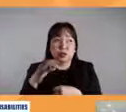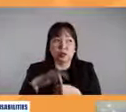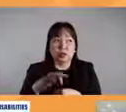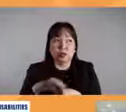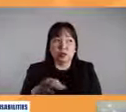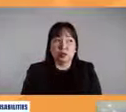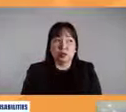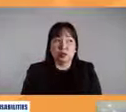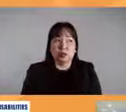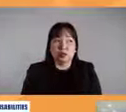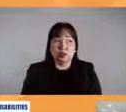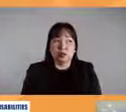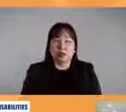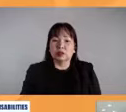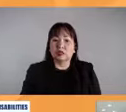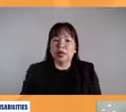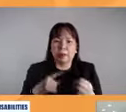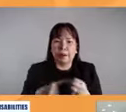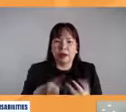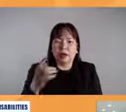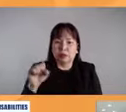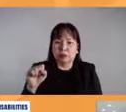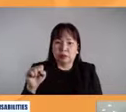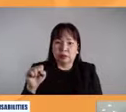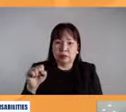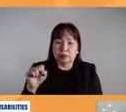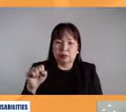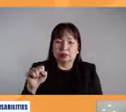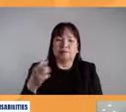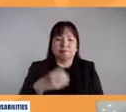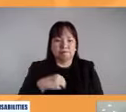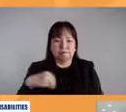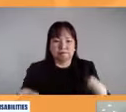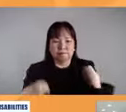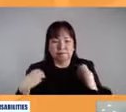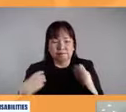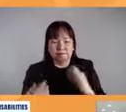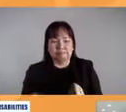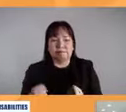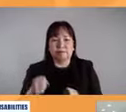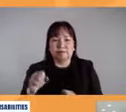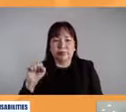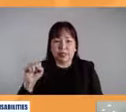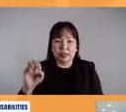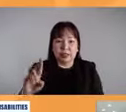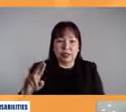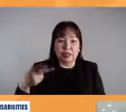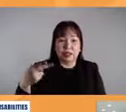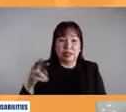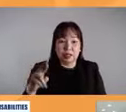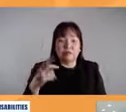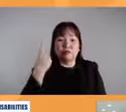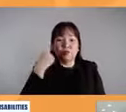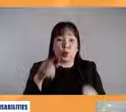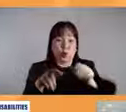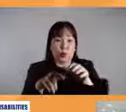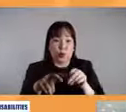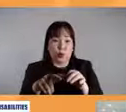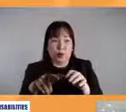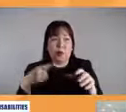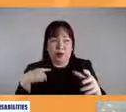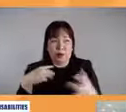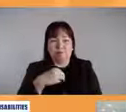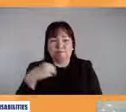patungkol sa sexual and reproductive health rights of persons with disabilities.